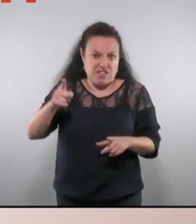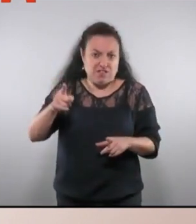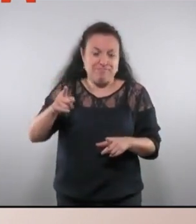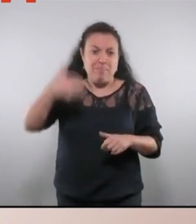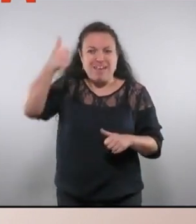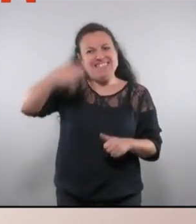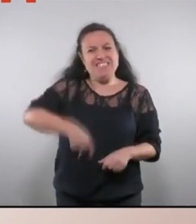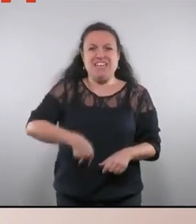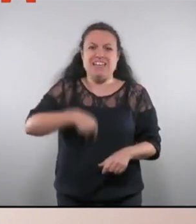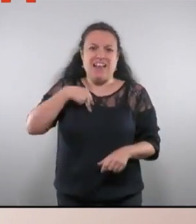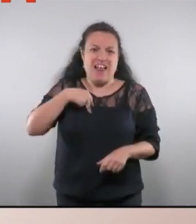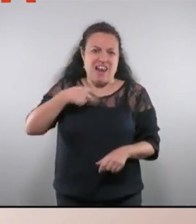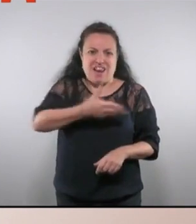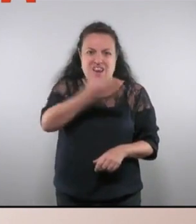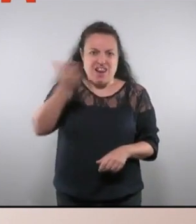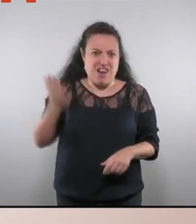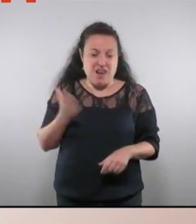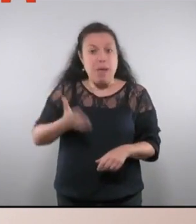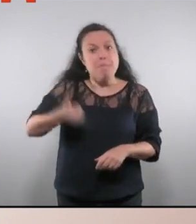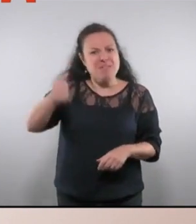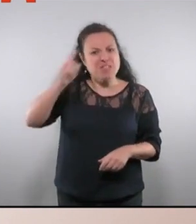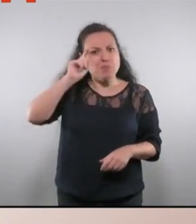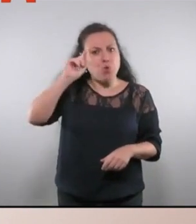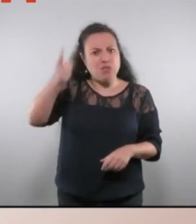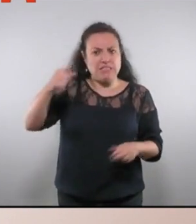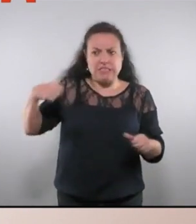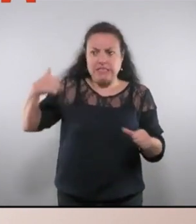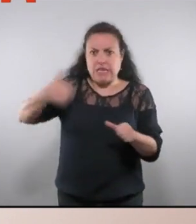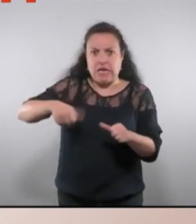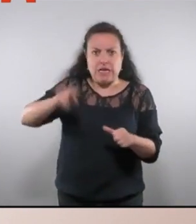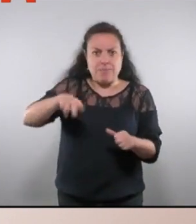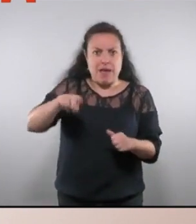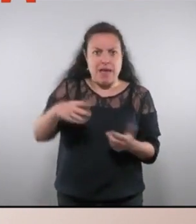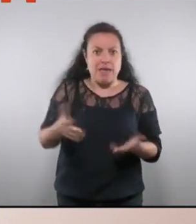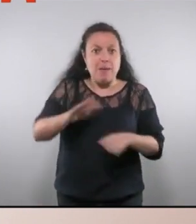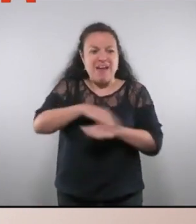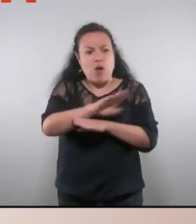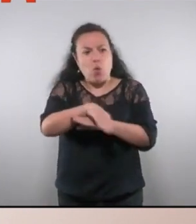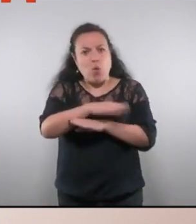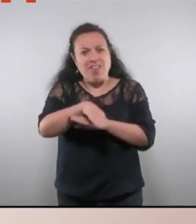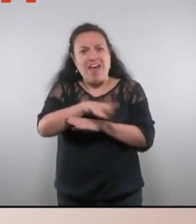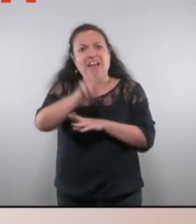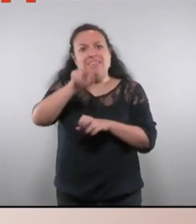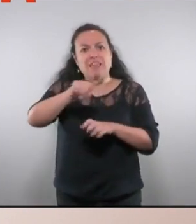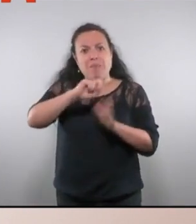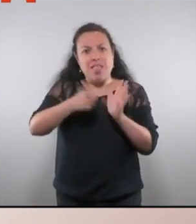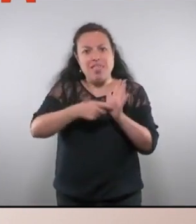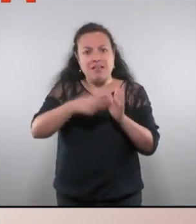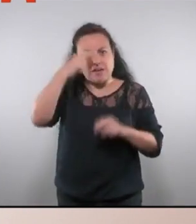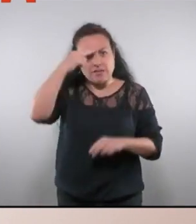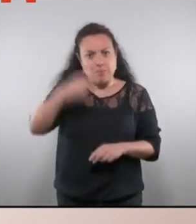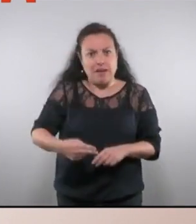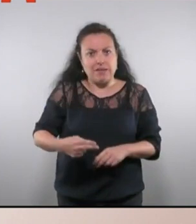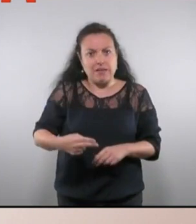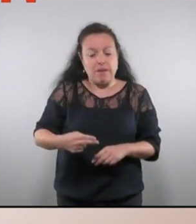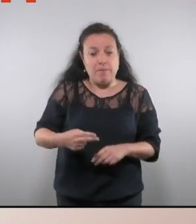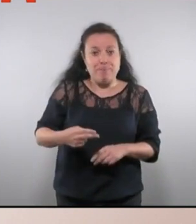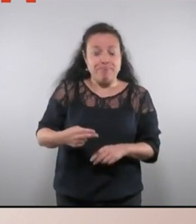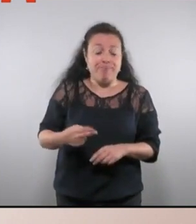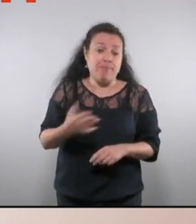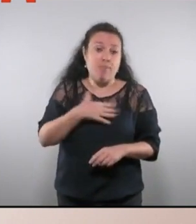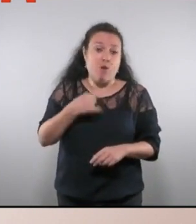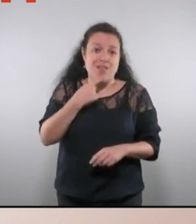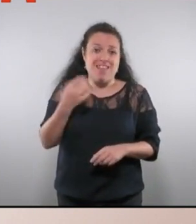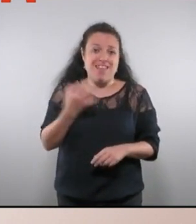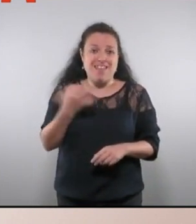forma generalitzada arreu. Hi ha més policia que mai dedicada a vetllar pel respecte a les lleis, que més que mai es tradueix